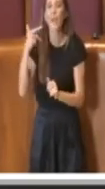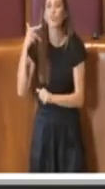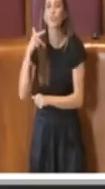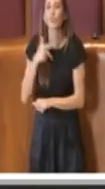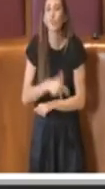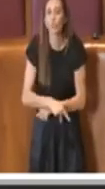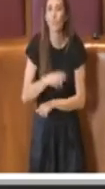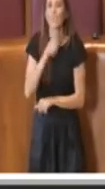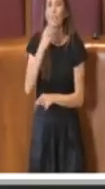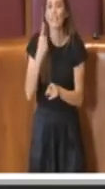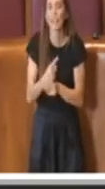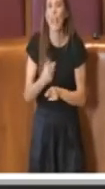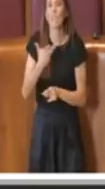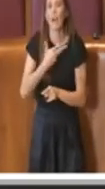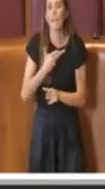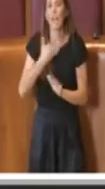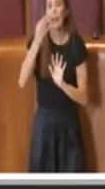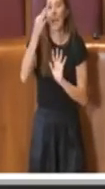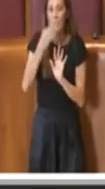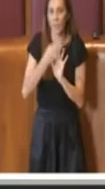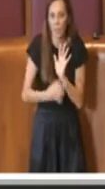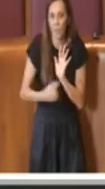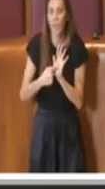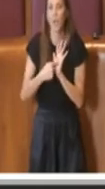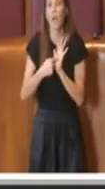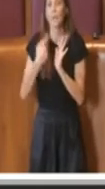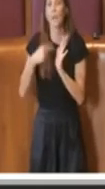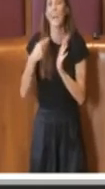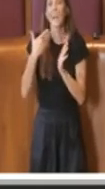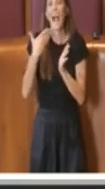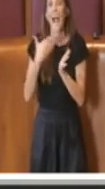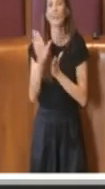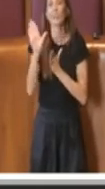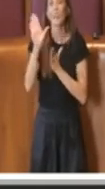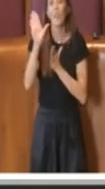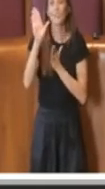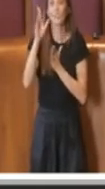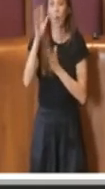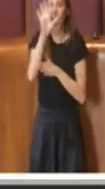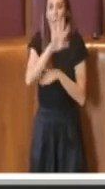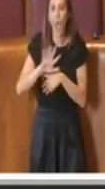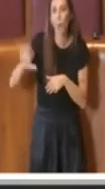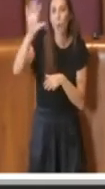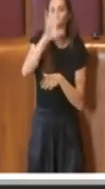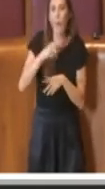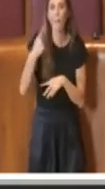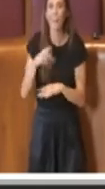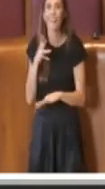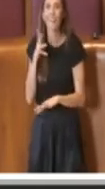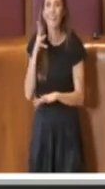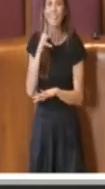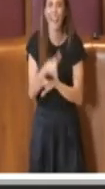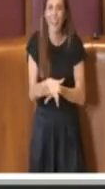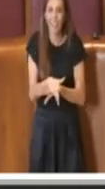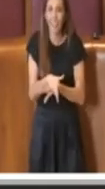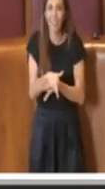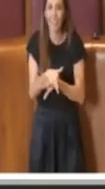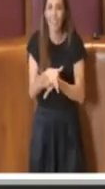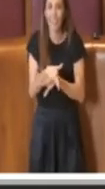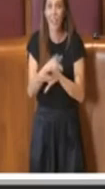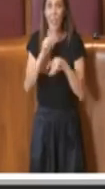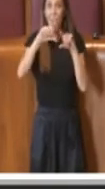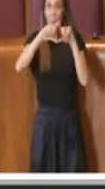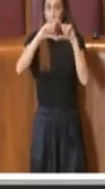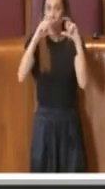requisiti della legislazione europea in materia di housing providing per interventi realizzati su immobili di